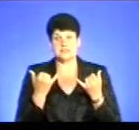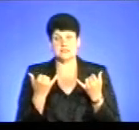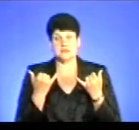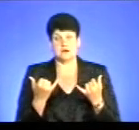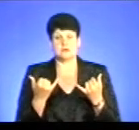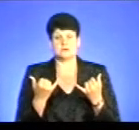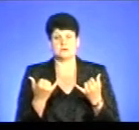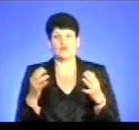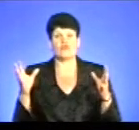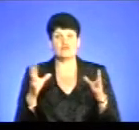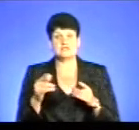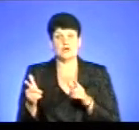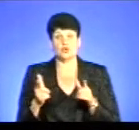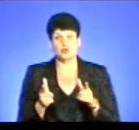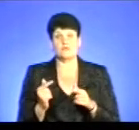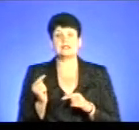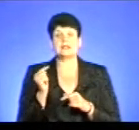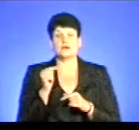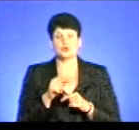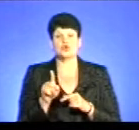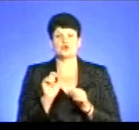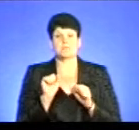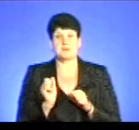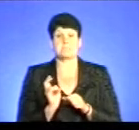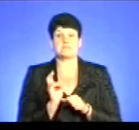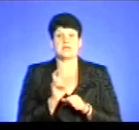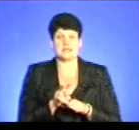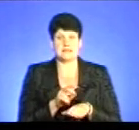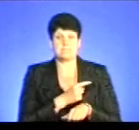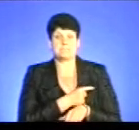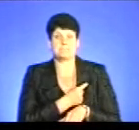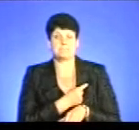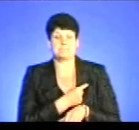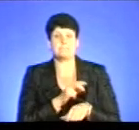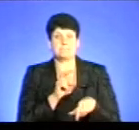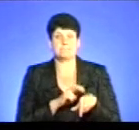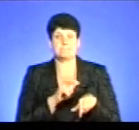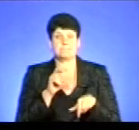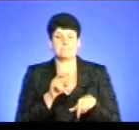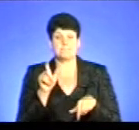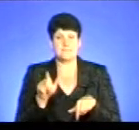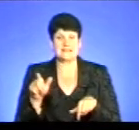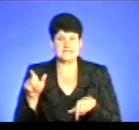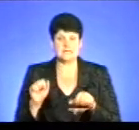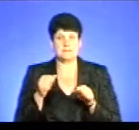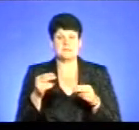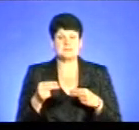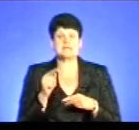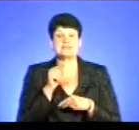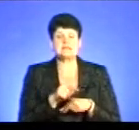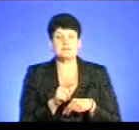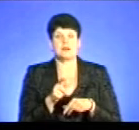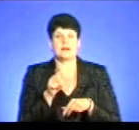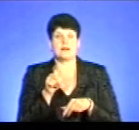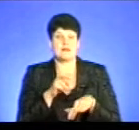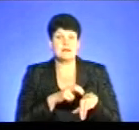звичайно, що все готове для того, щоб міг прийти пацієнт і вільно підписати декларацію з тим лікарем, яким він хотів